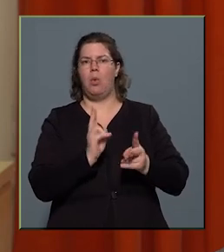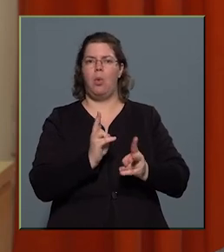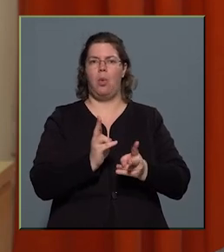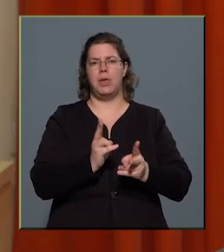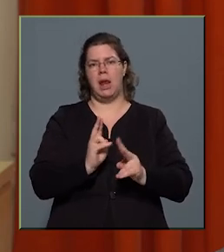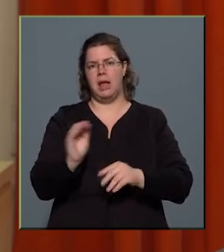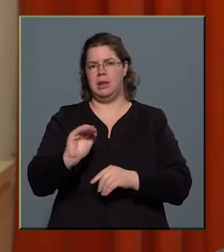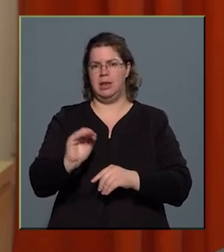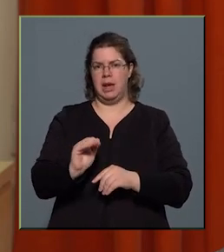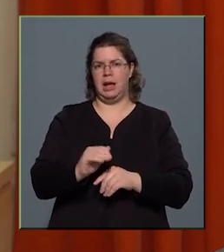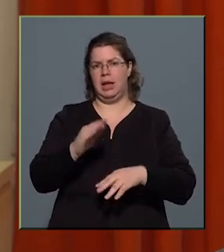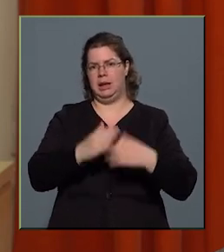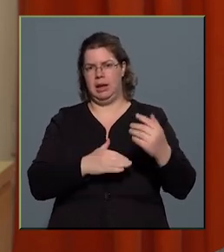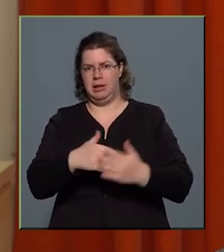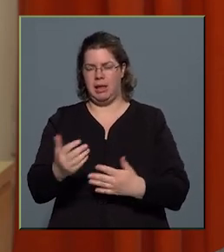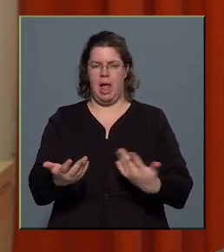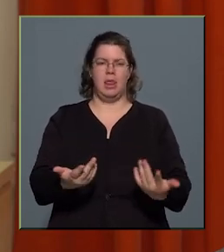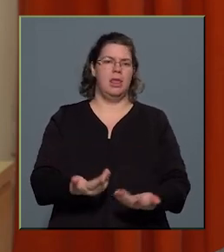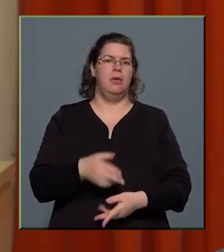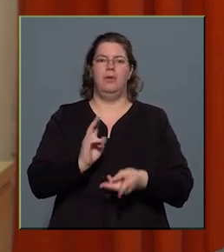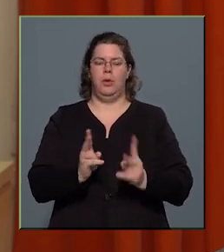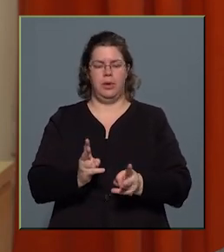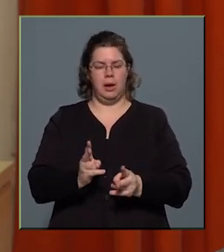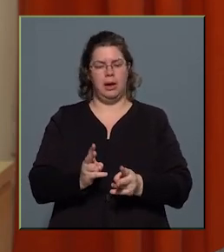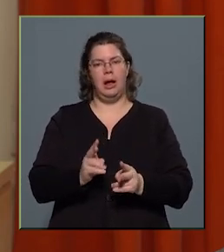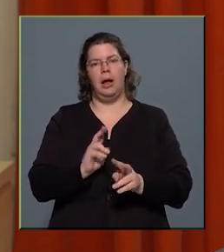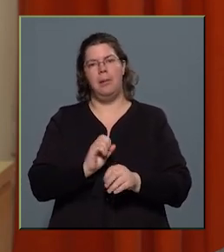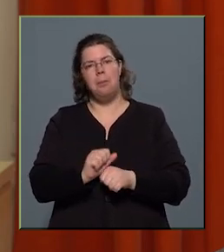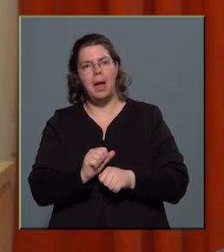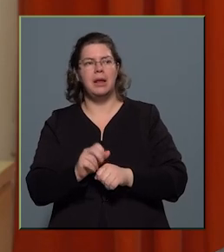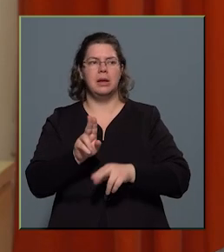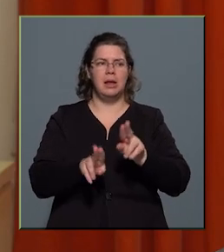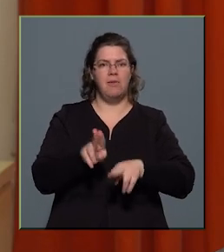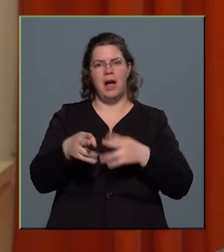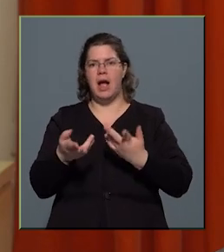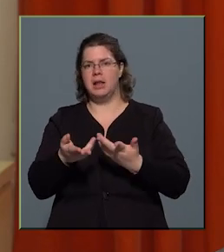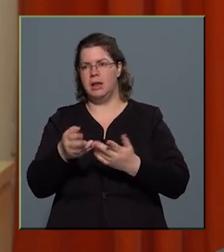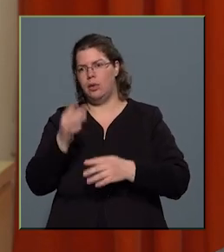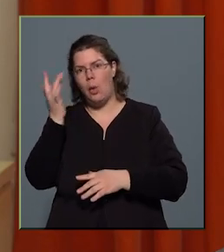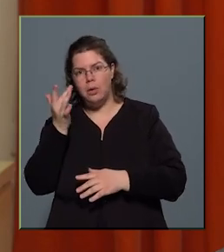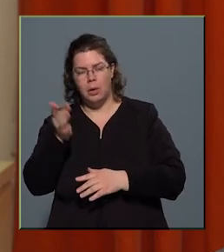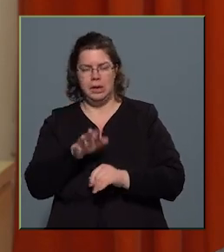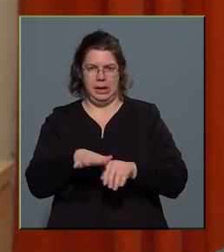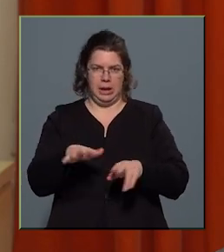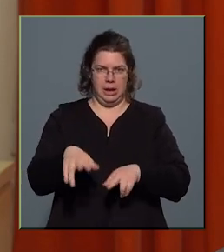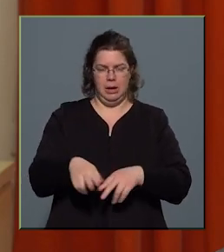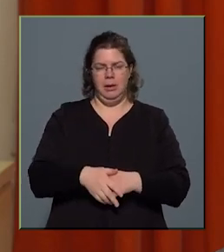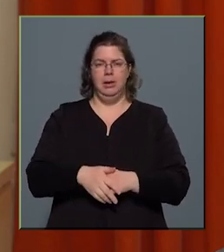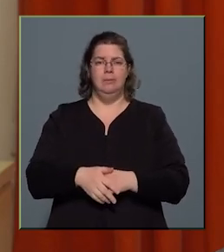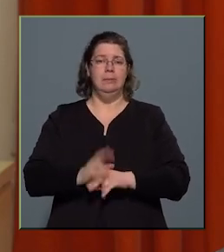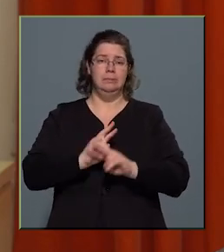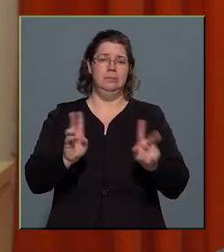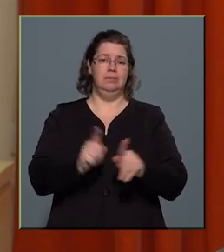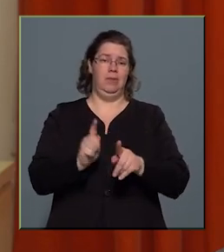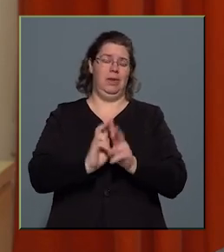a gyerek őket kezelni, vagy hogyan kell velük bánni, hogy kell nevelni, gondozni őket. Van úgy, hogy